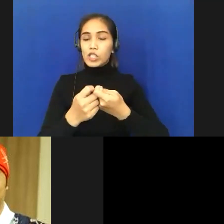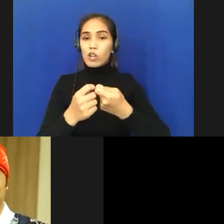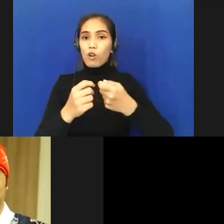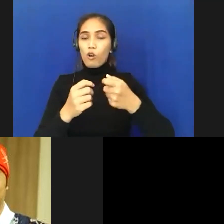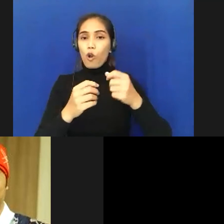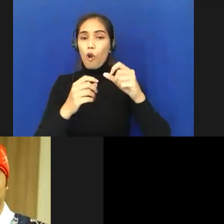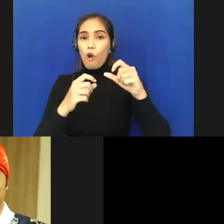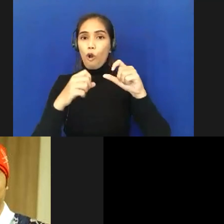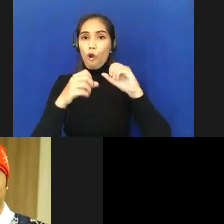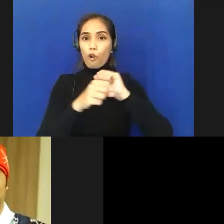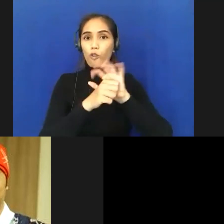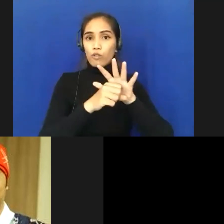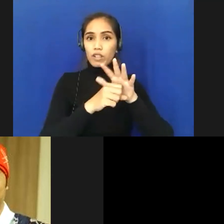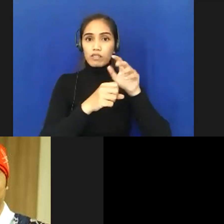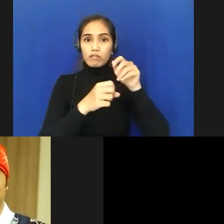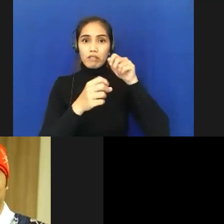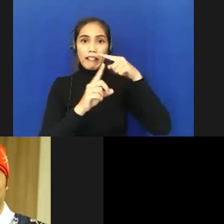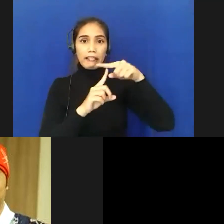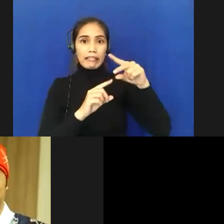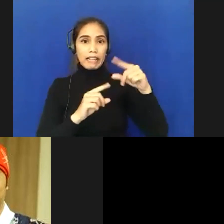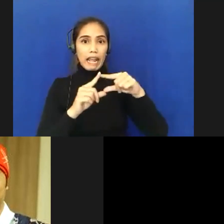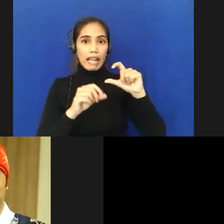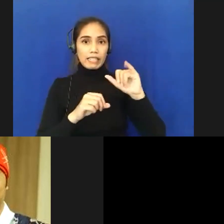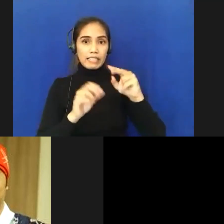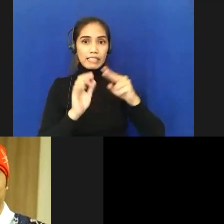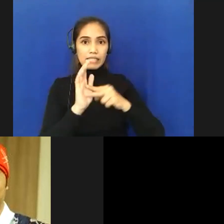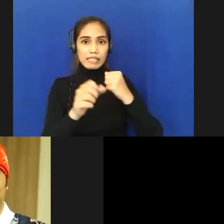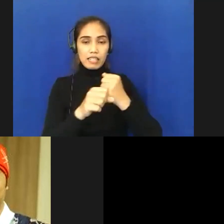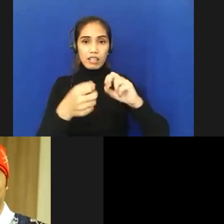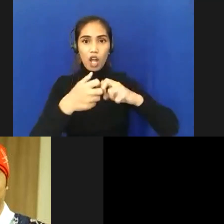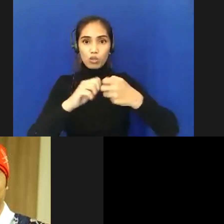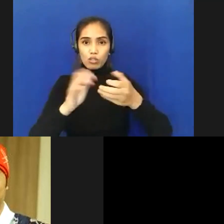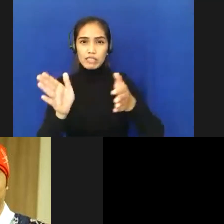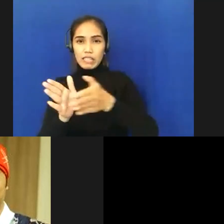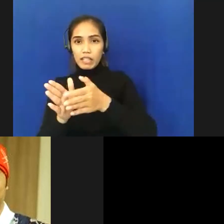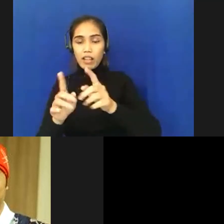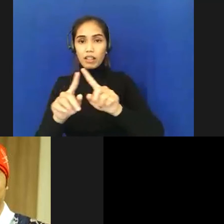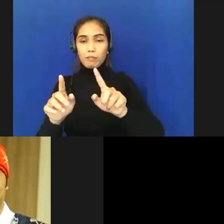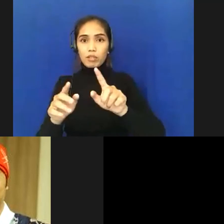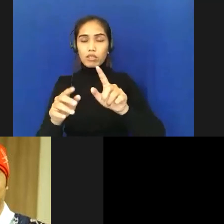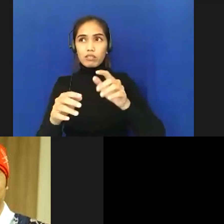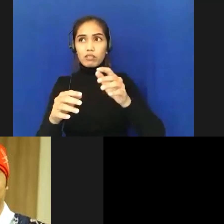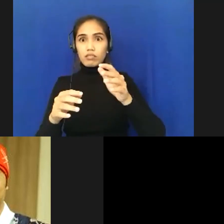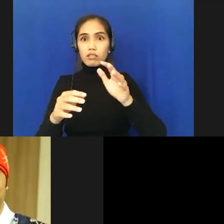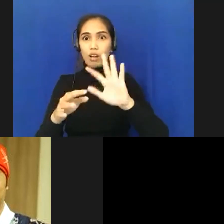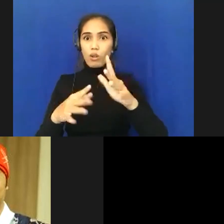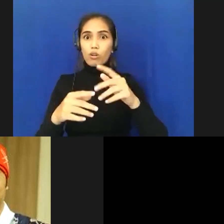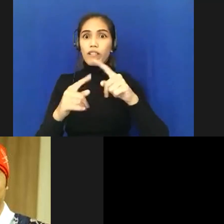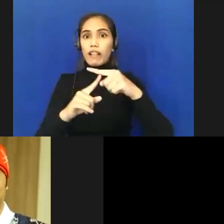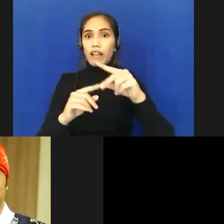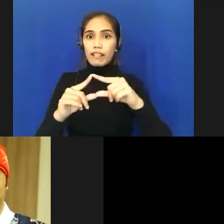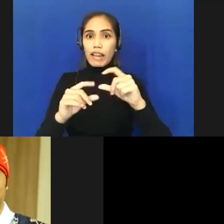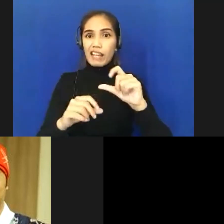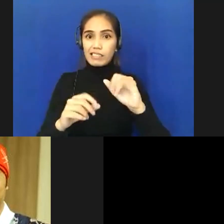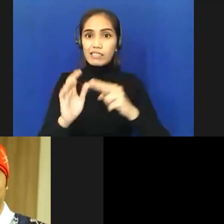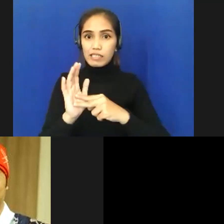sebelum dilakukan tracing itu kasusnya sedikit tetapi ketika dilakukan tracing ternyata kasusnya menjadi begitu banyak nah ini sebenarnya